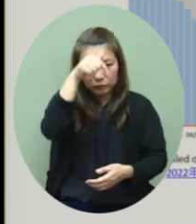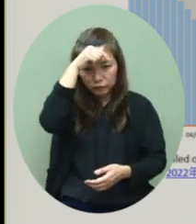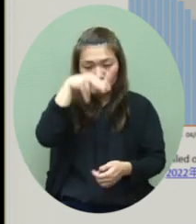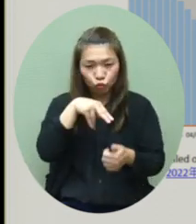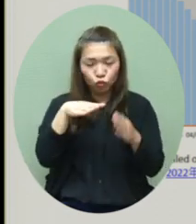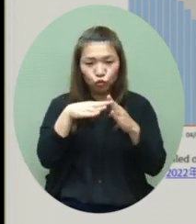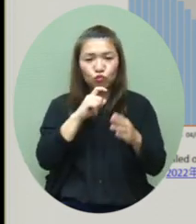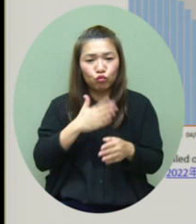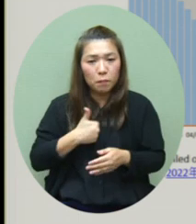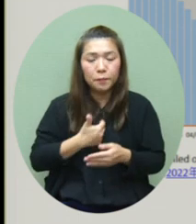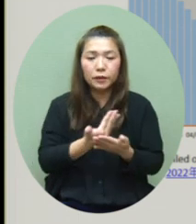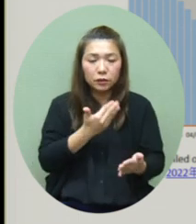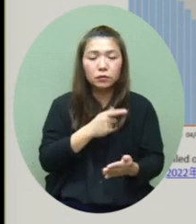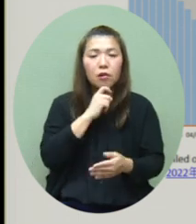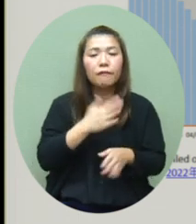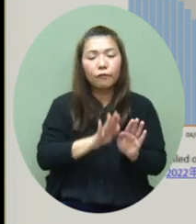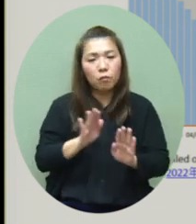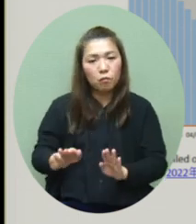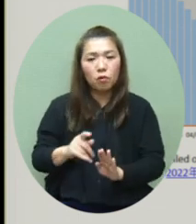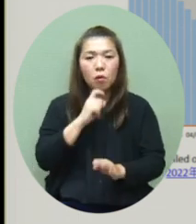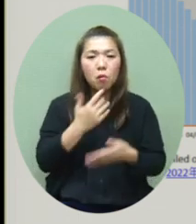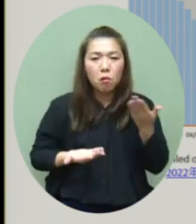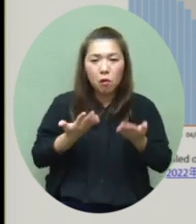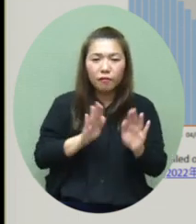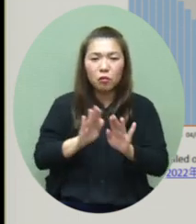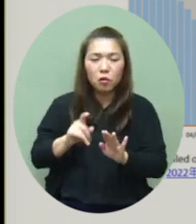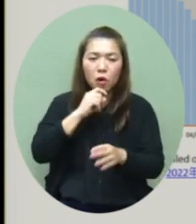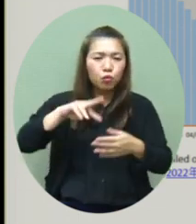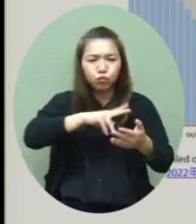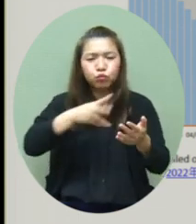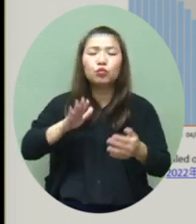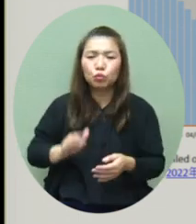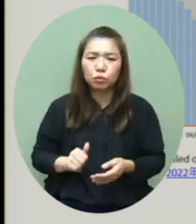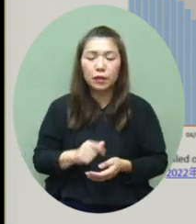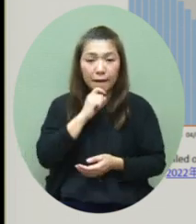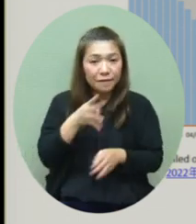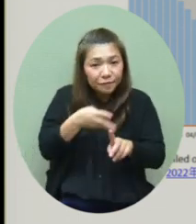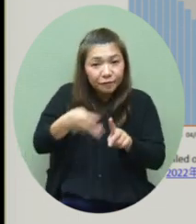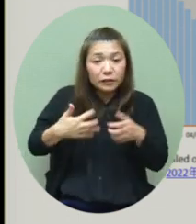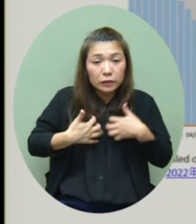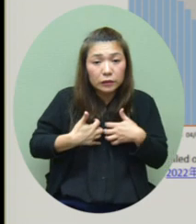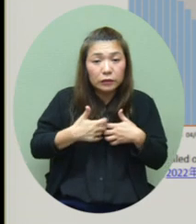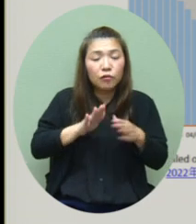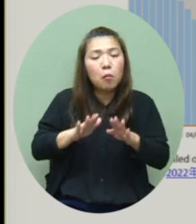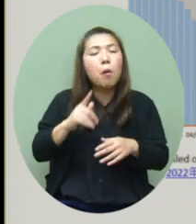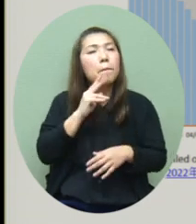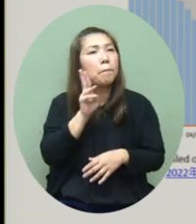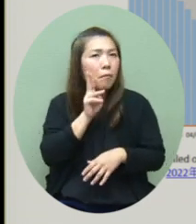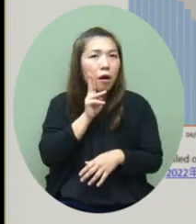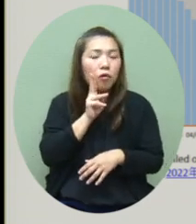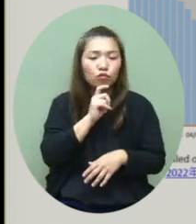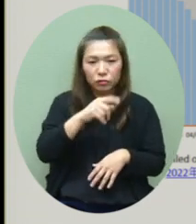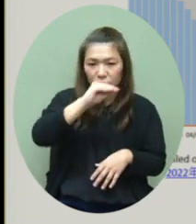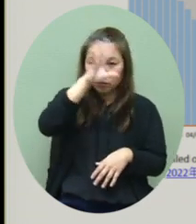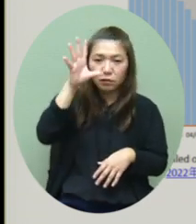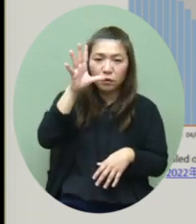的时候我们的服务也都可能因此有所调整的有一些非紧急的服务比如说可能一些日